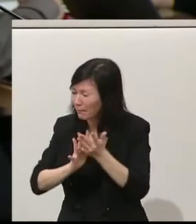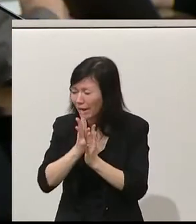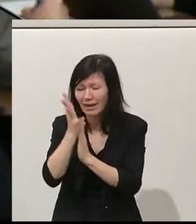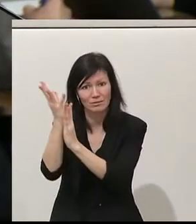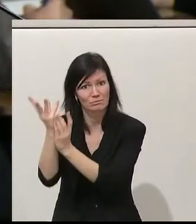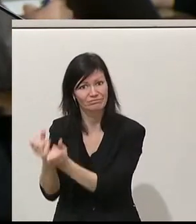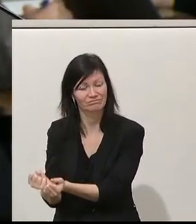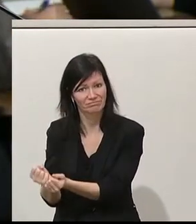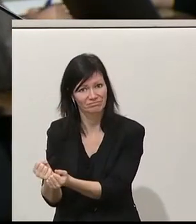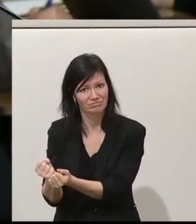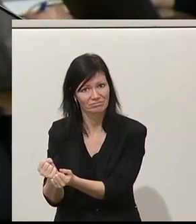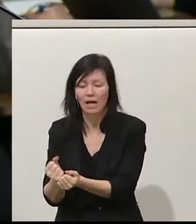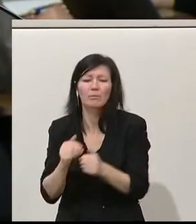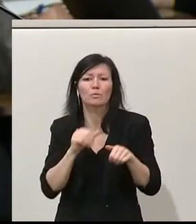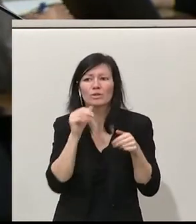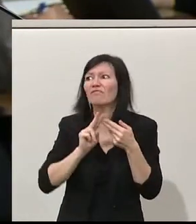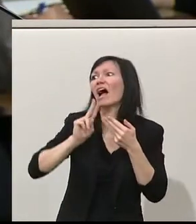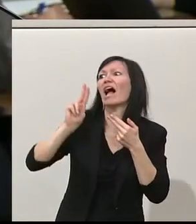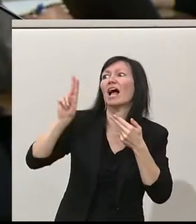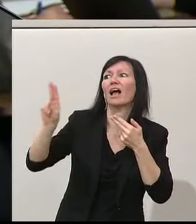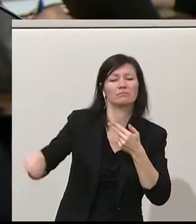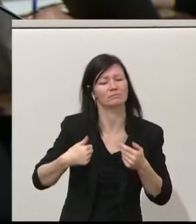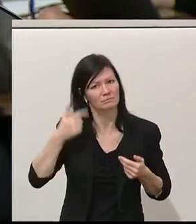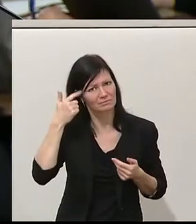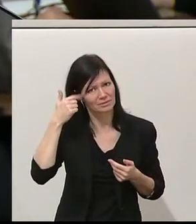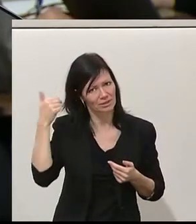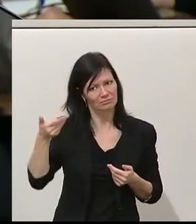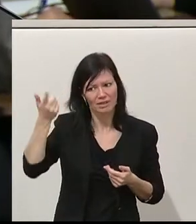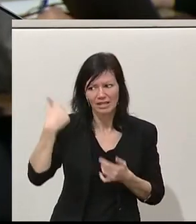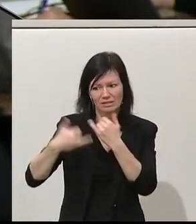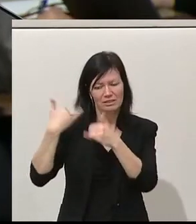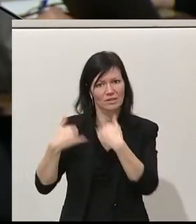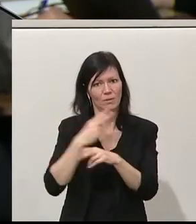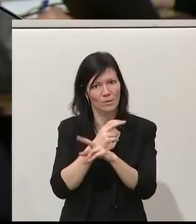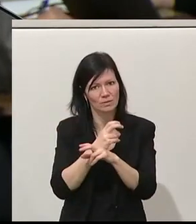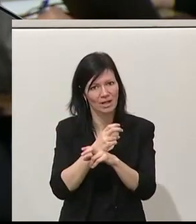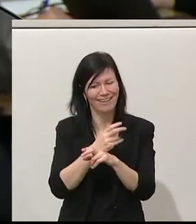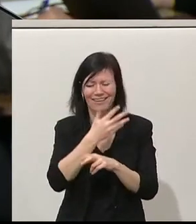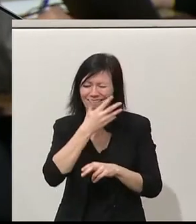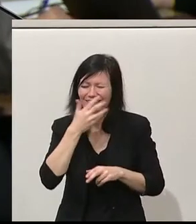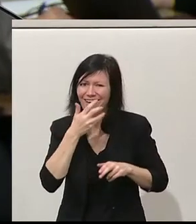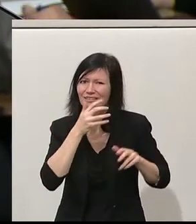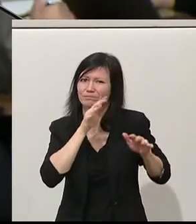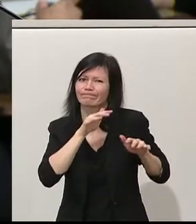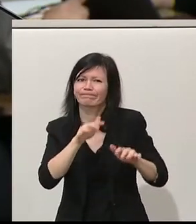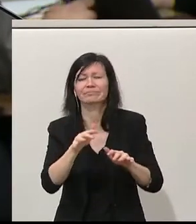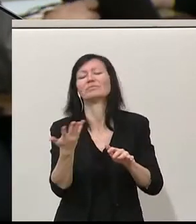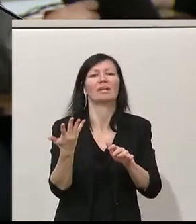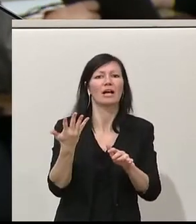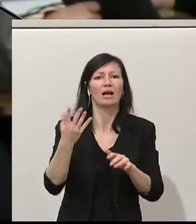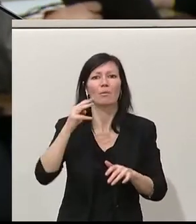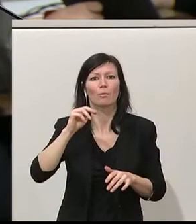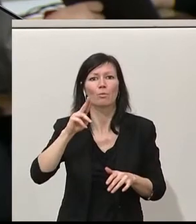uns nur den letzten Sommer erinnern. Die Hitzewellen, die Murenabgänge, die großen Schäden in der Landwirtschaft, die Klimakrise ist in Österreich